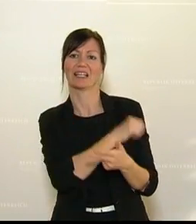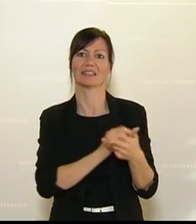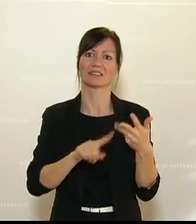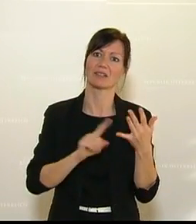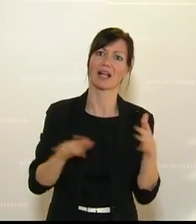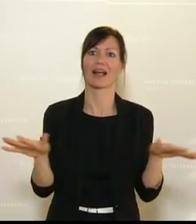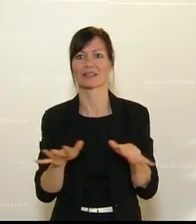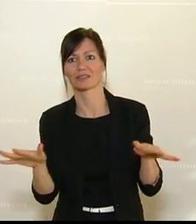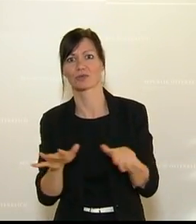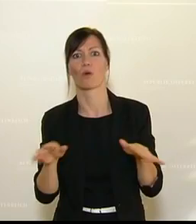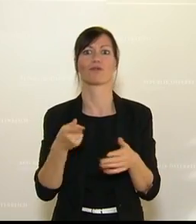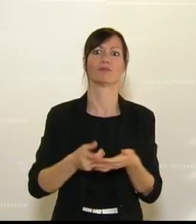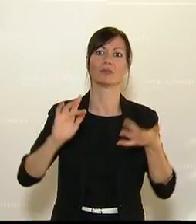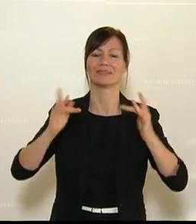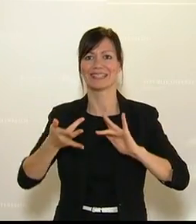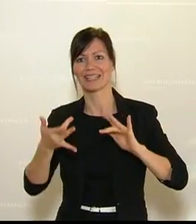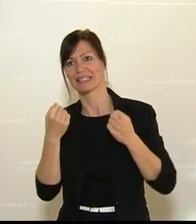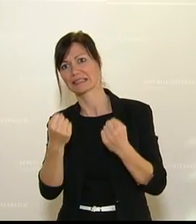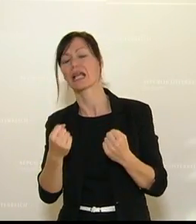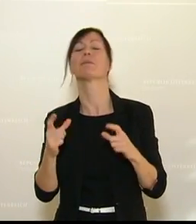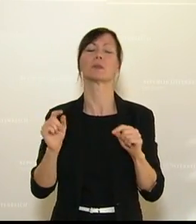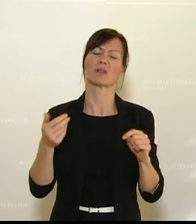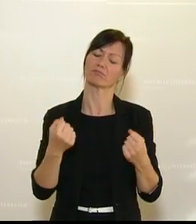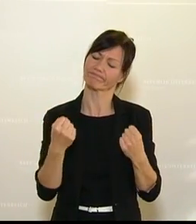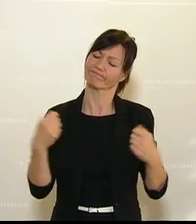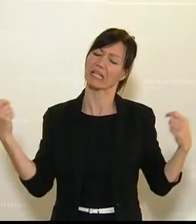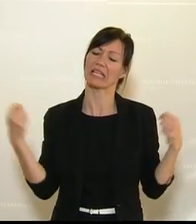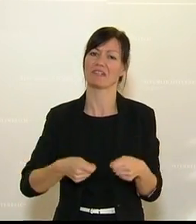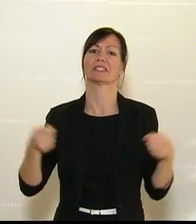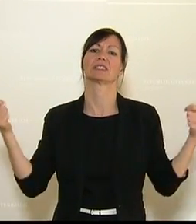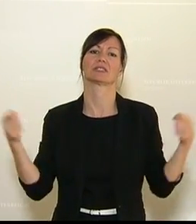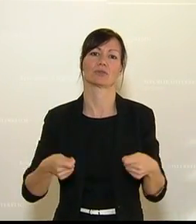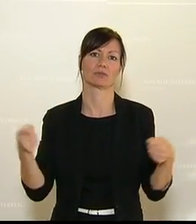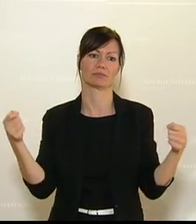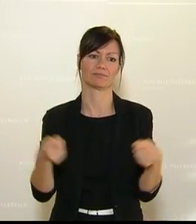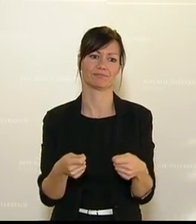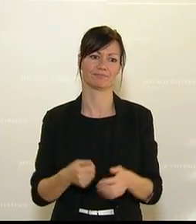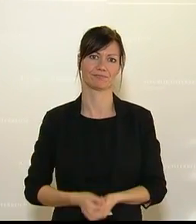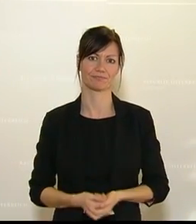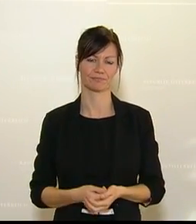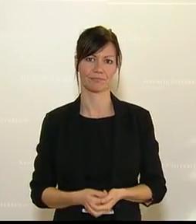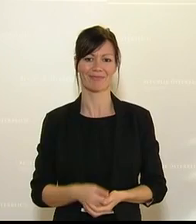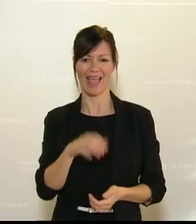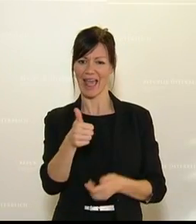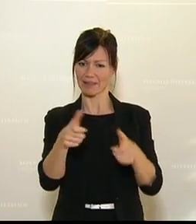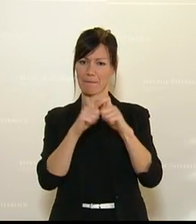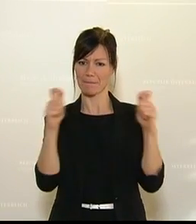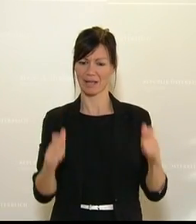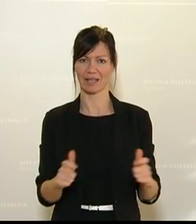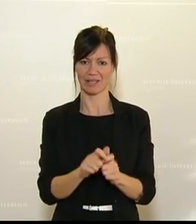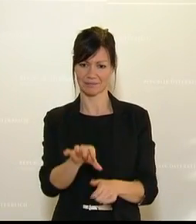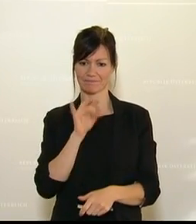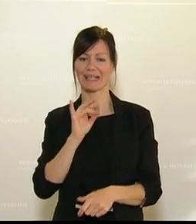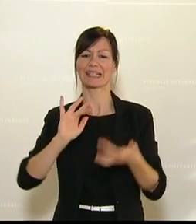Terror- und Katastrophenschutz kräftig investieren. Ich greife ein Paket heraus, Cybersicherheit, Autarkie.